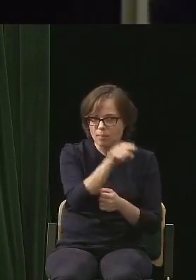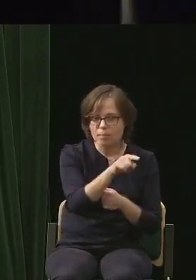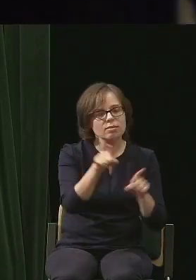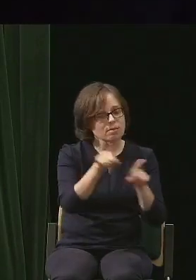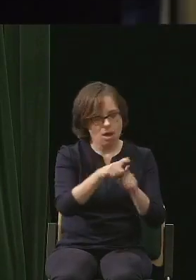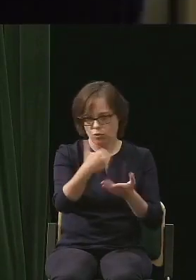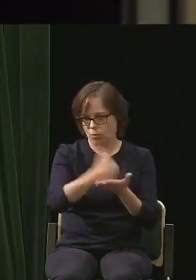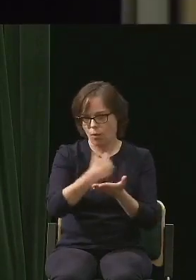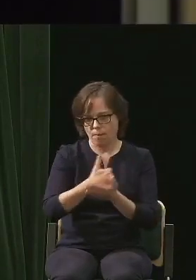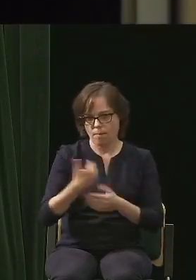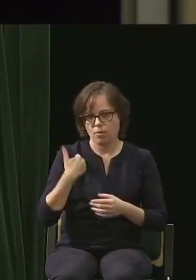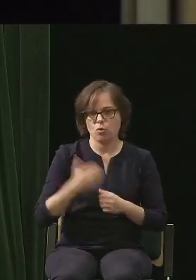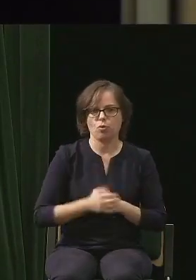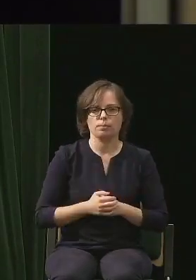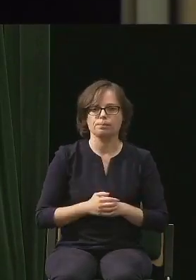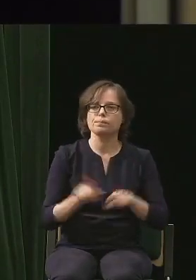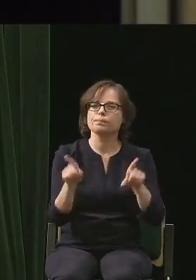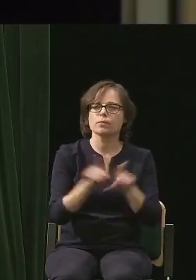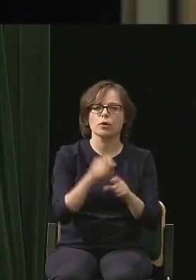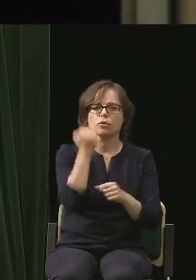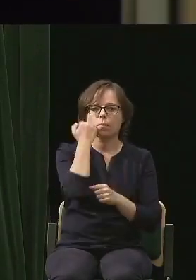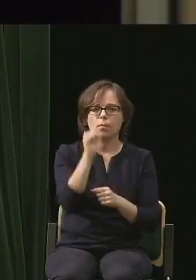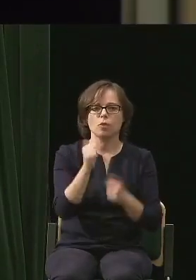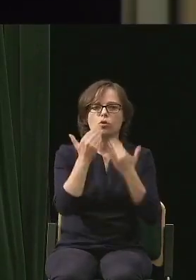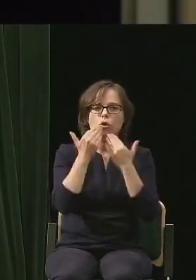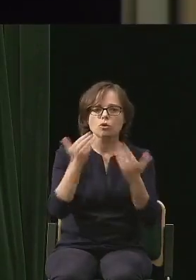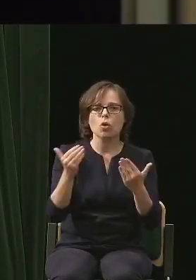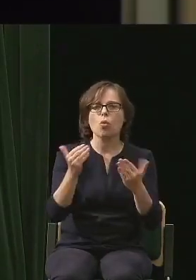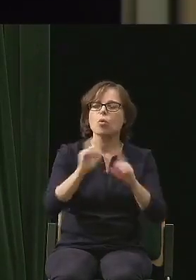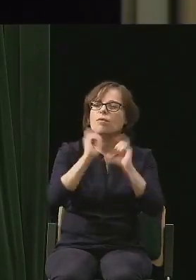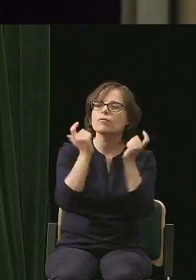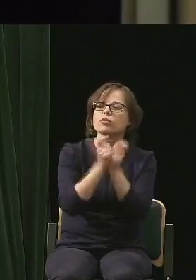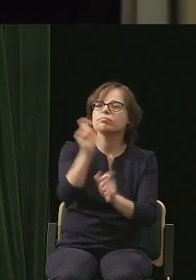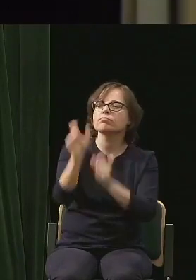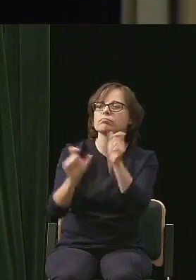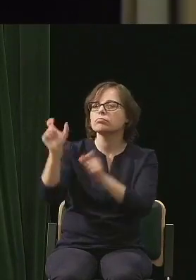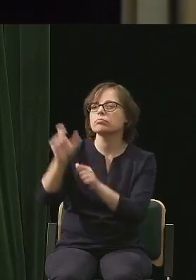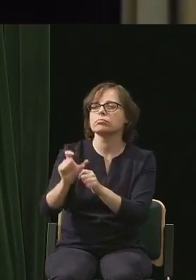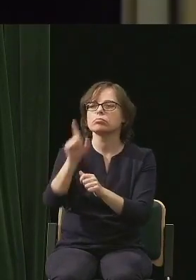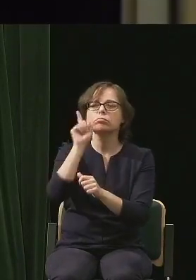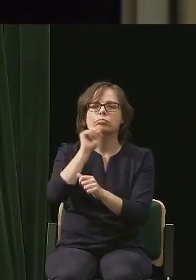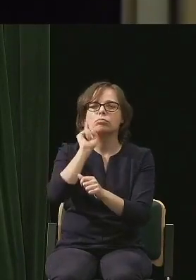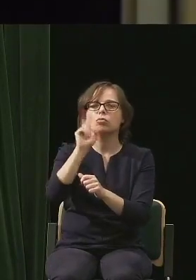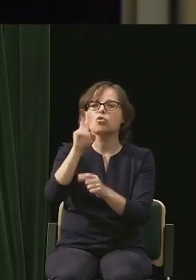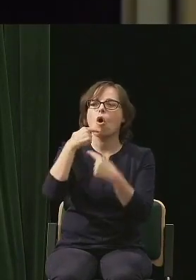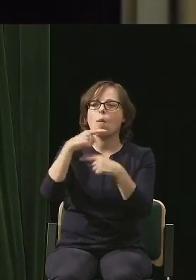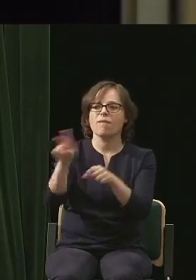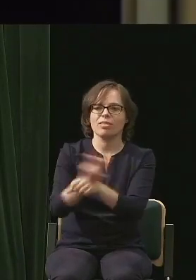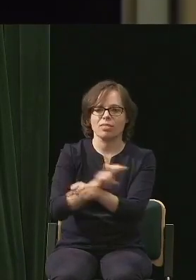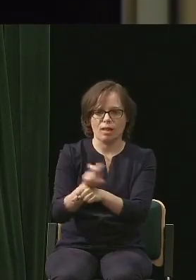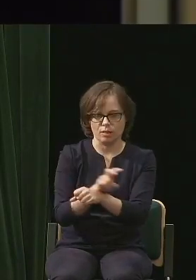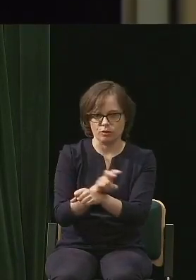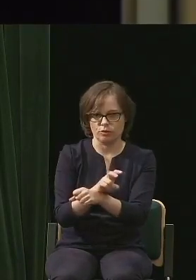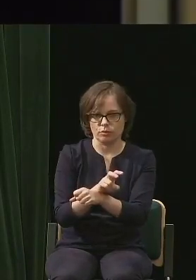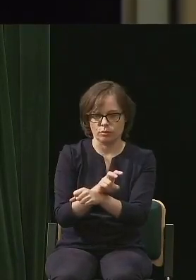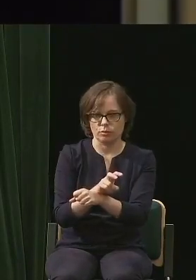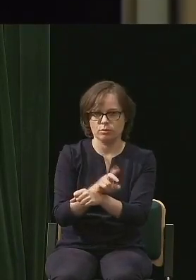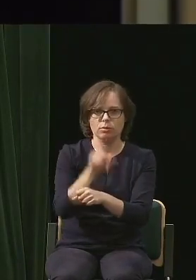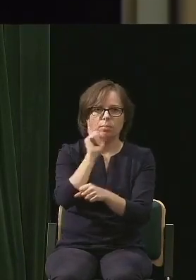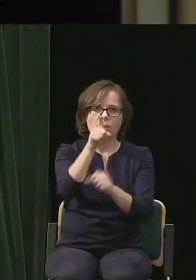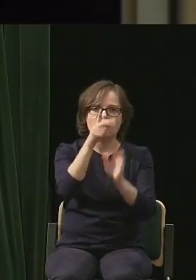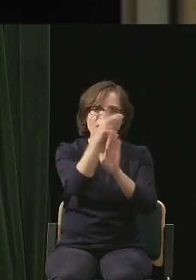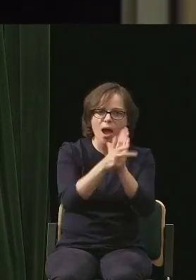pomogali. Bardzo dziękuję również całej pomocy technicznej, Panom